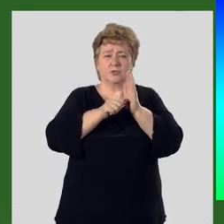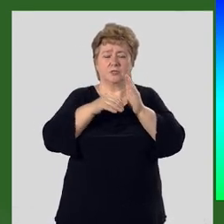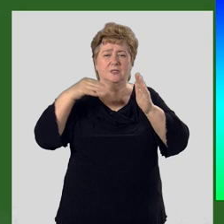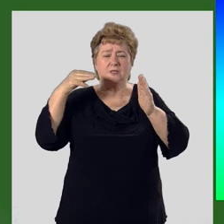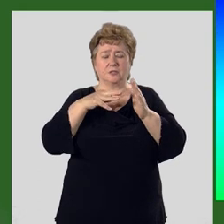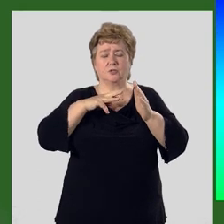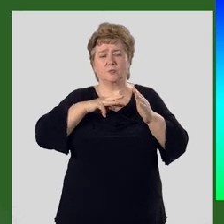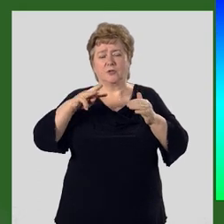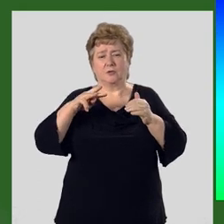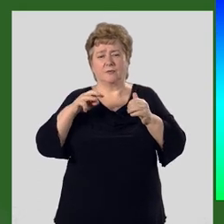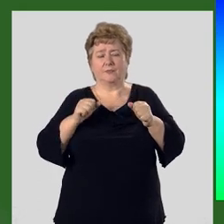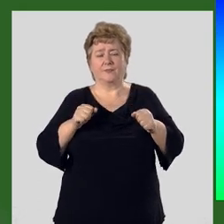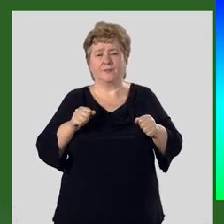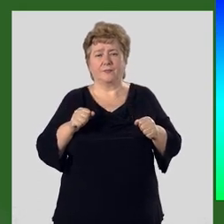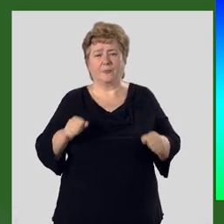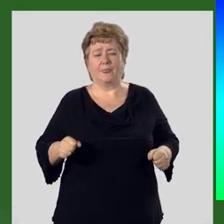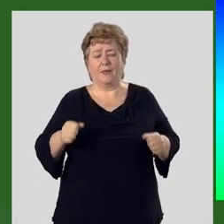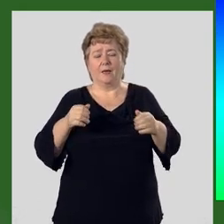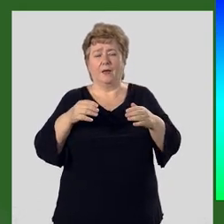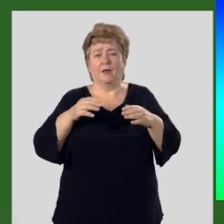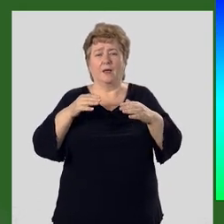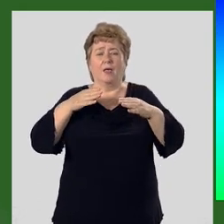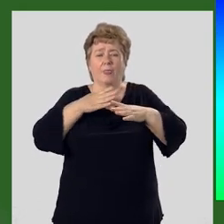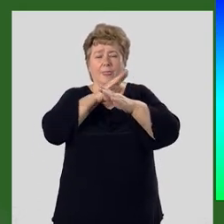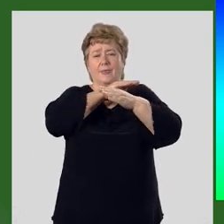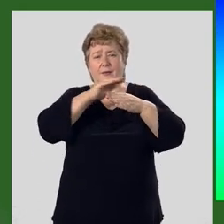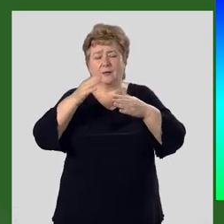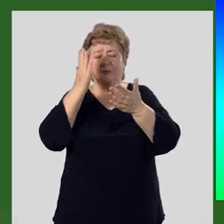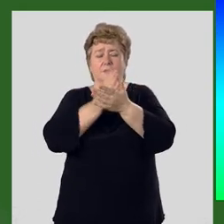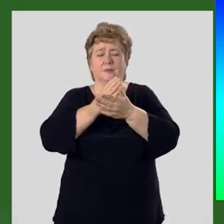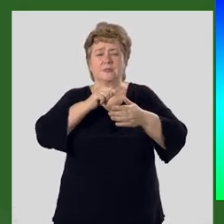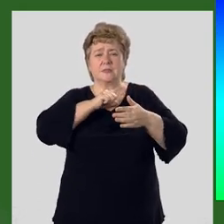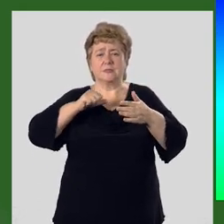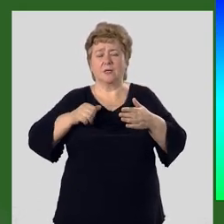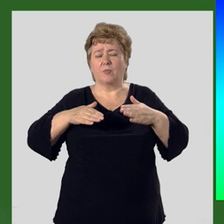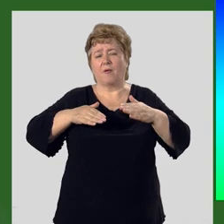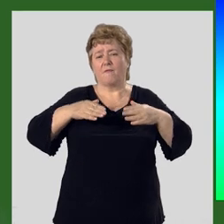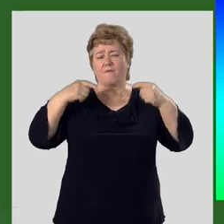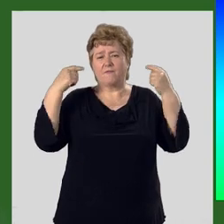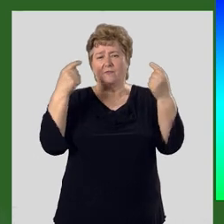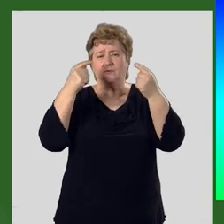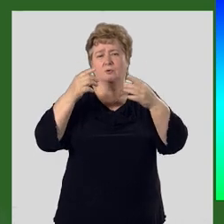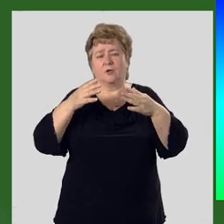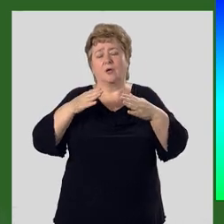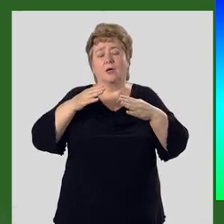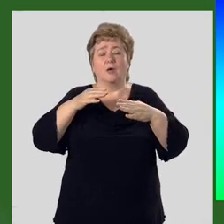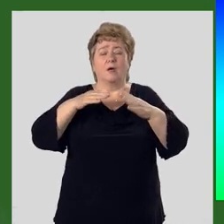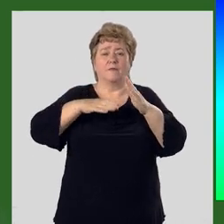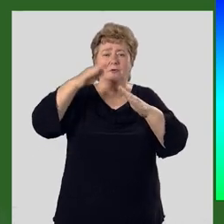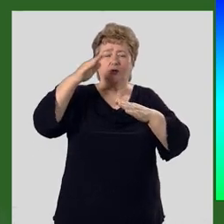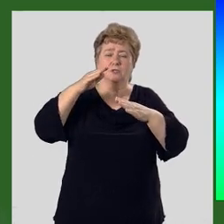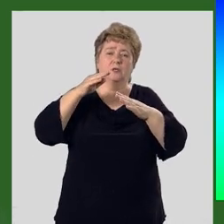метров. И на их гребнях расположены самые высокие вершины Кыргызстана.